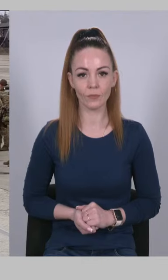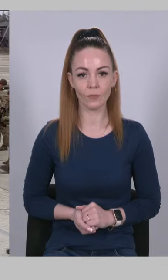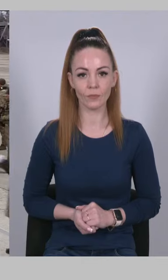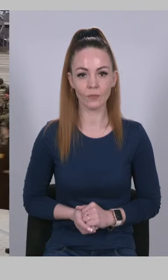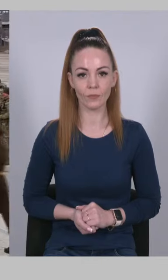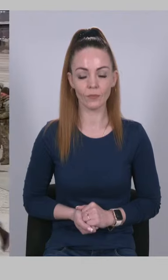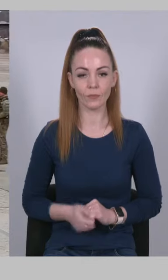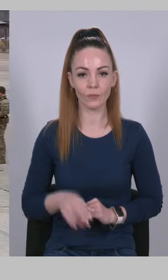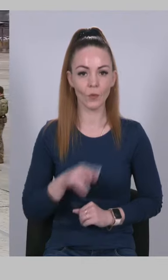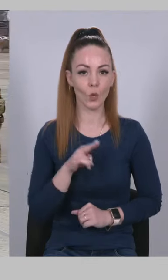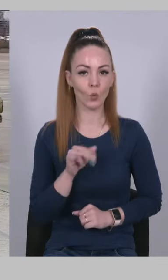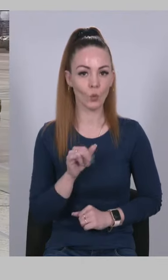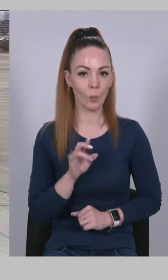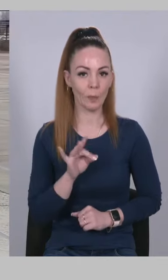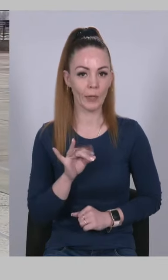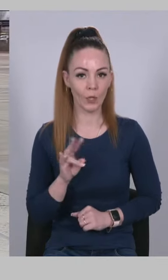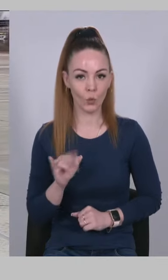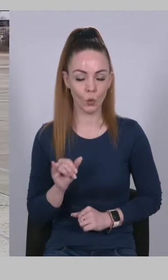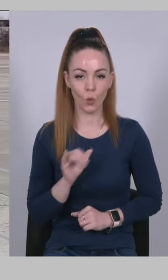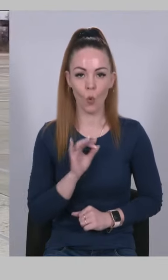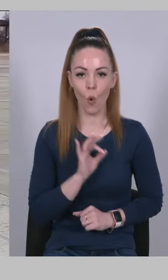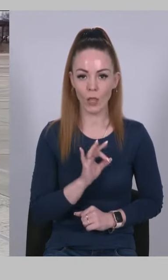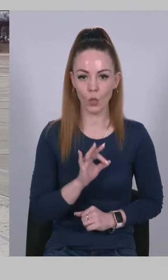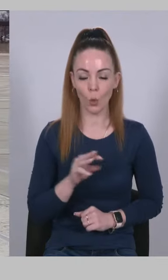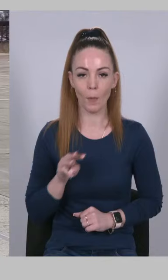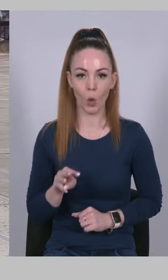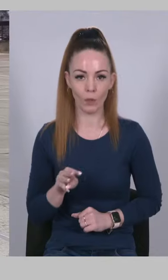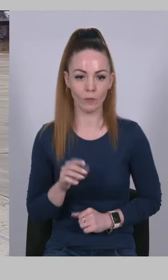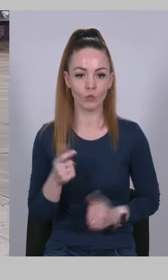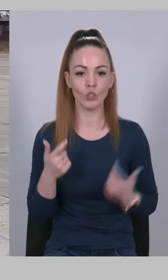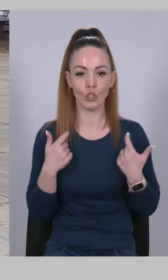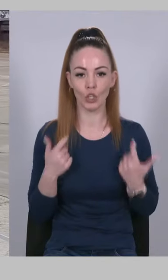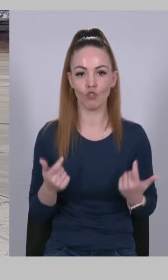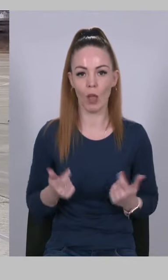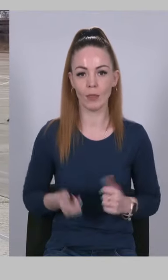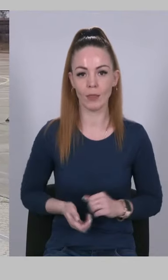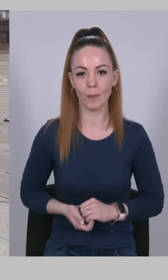Дубину Олену Миколаївну, сержанта.